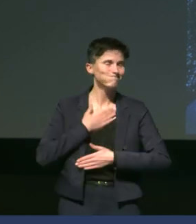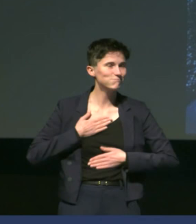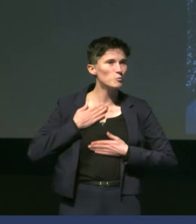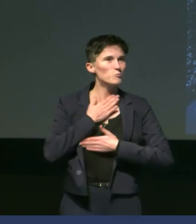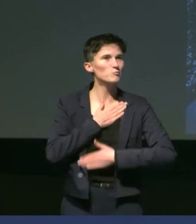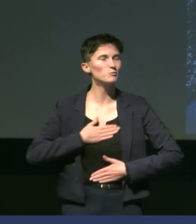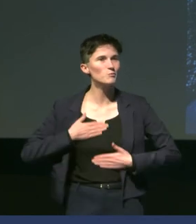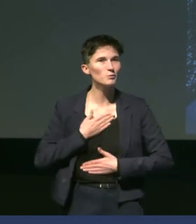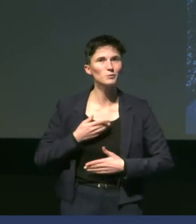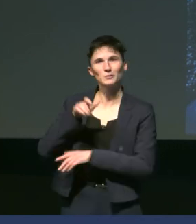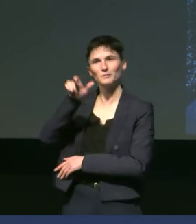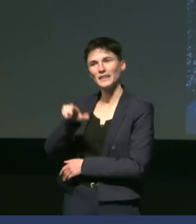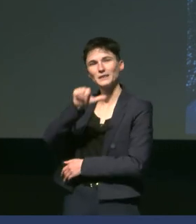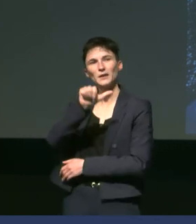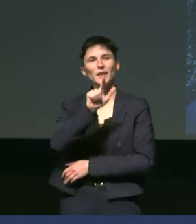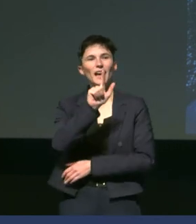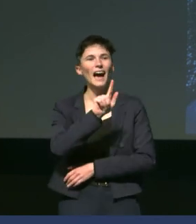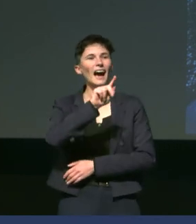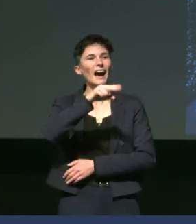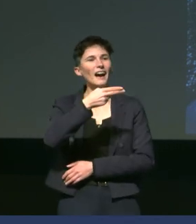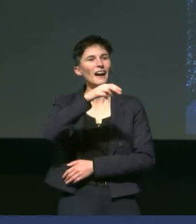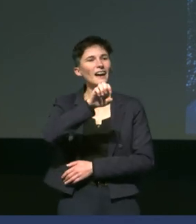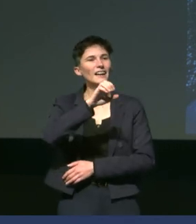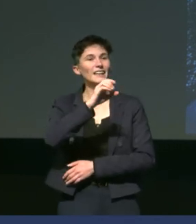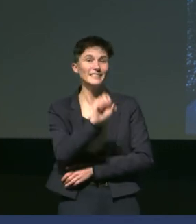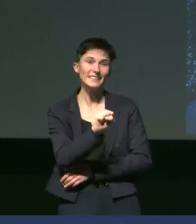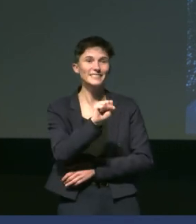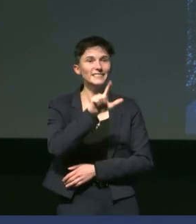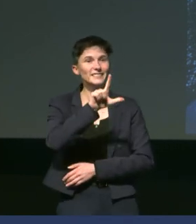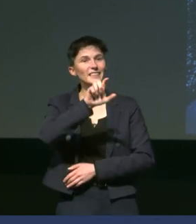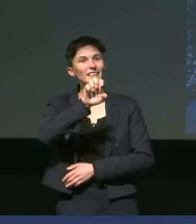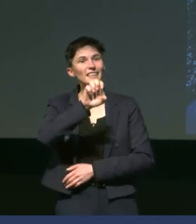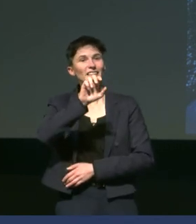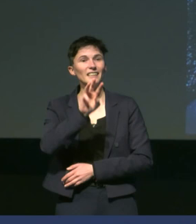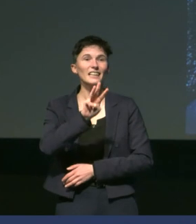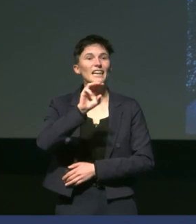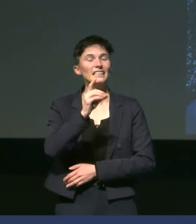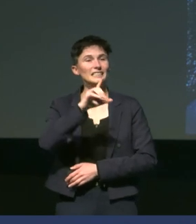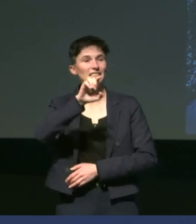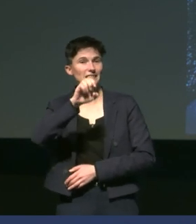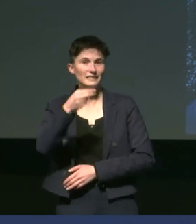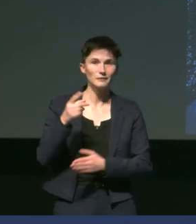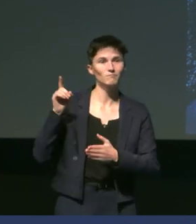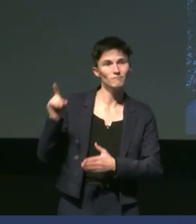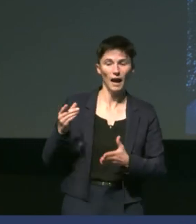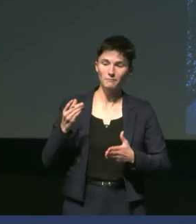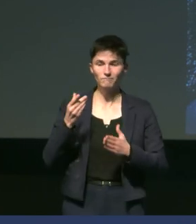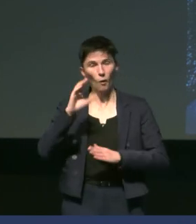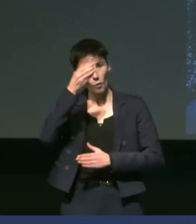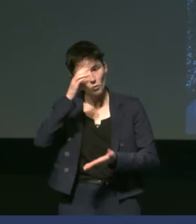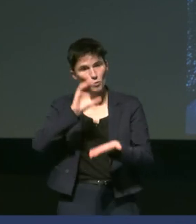'accueillir parmi nous Agnès Levden post-doctorante internationale IES à l'institut